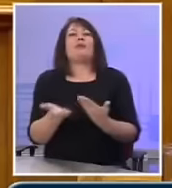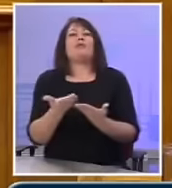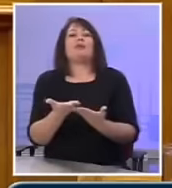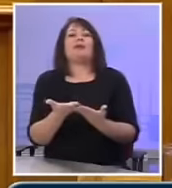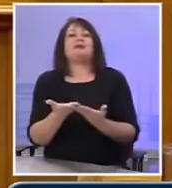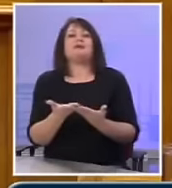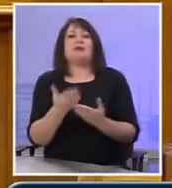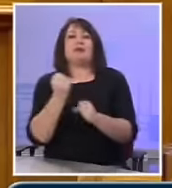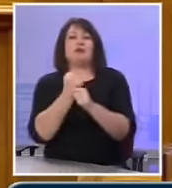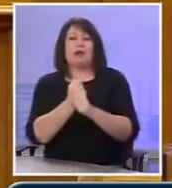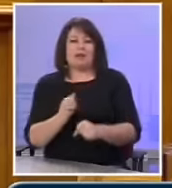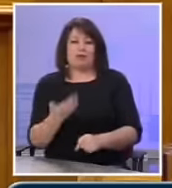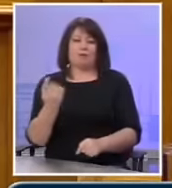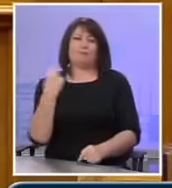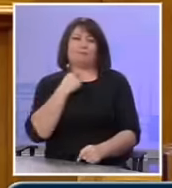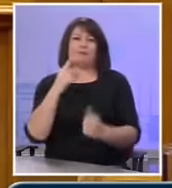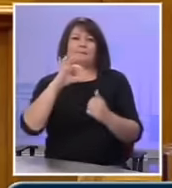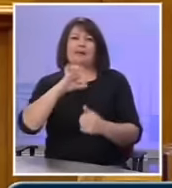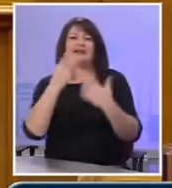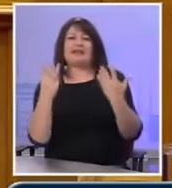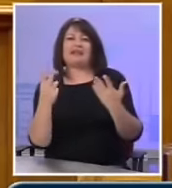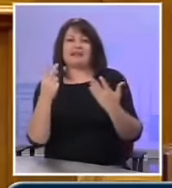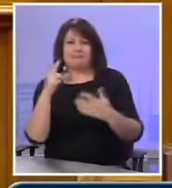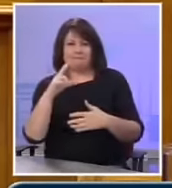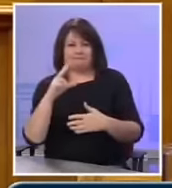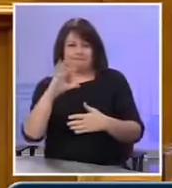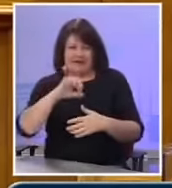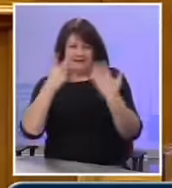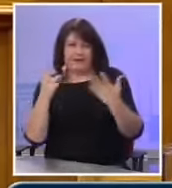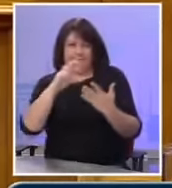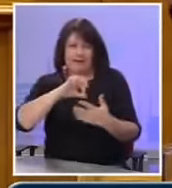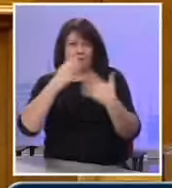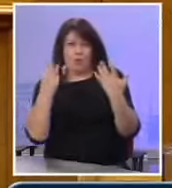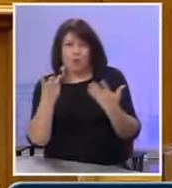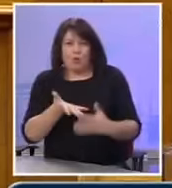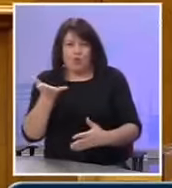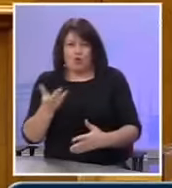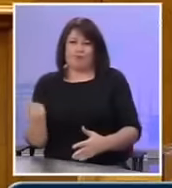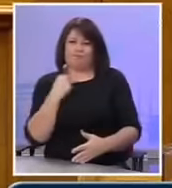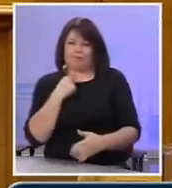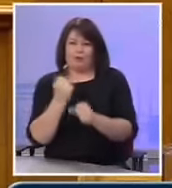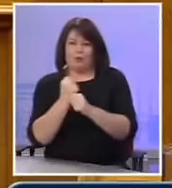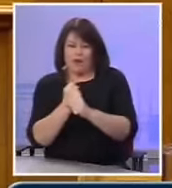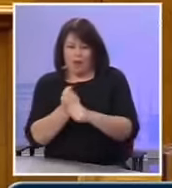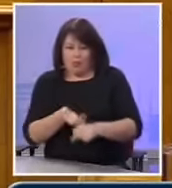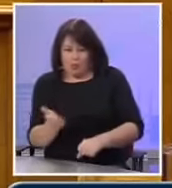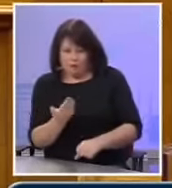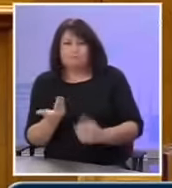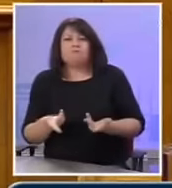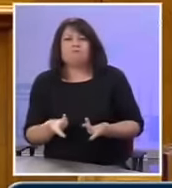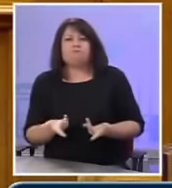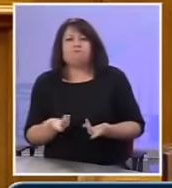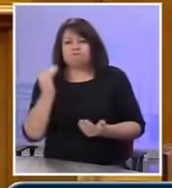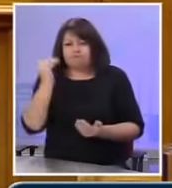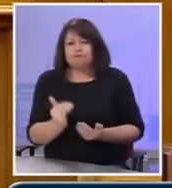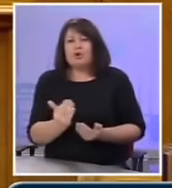χάνει τη δουλειά του στα 57 και στο 58 όταν εμείς μειώνουμε τις